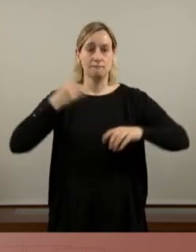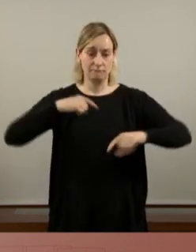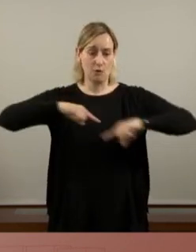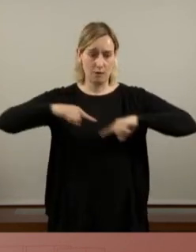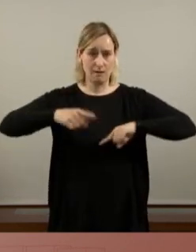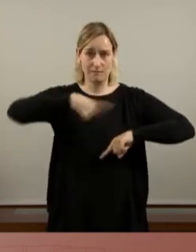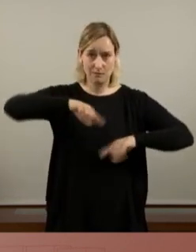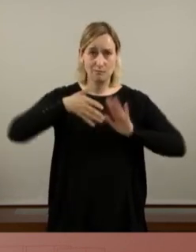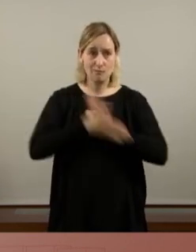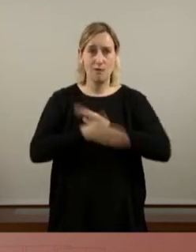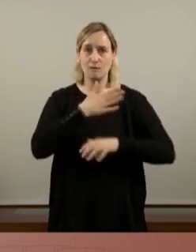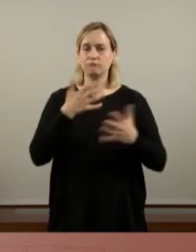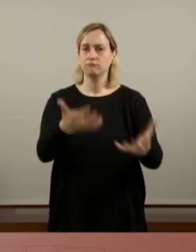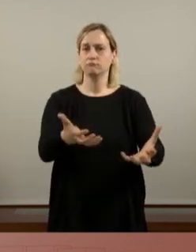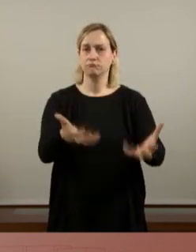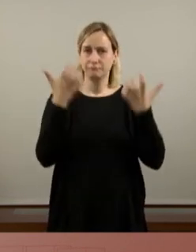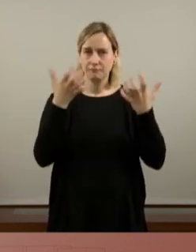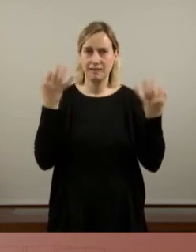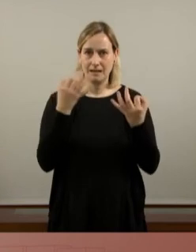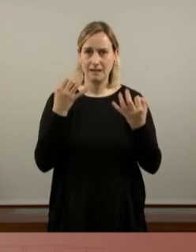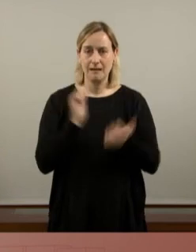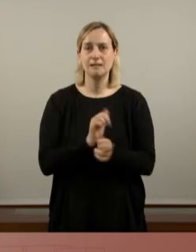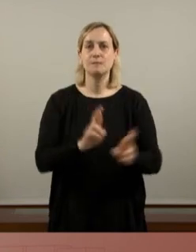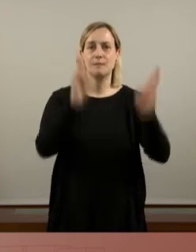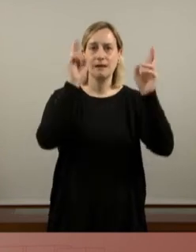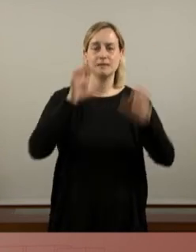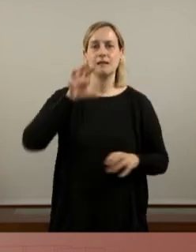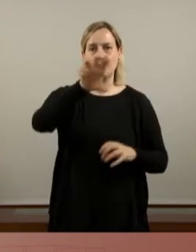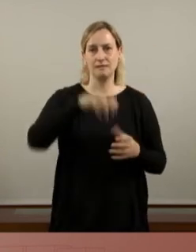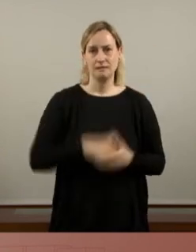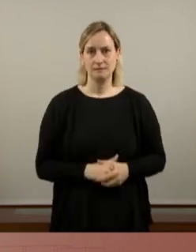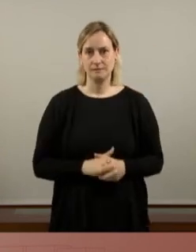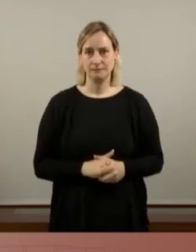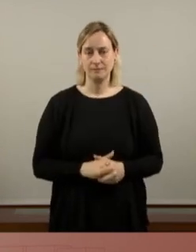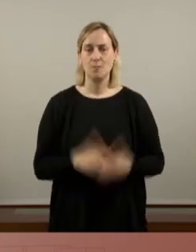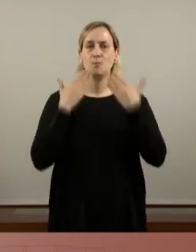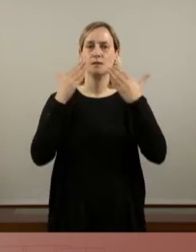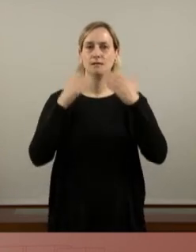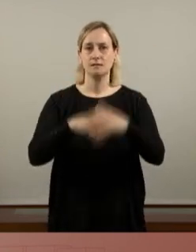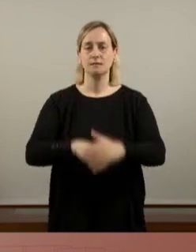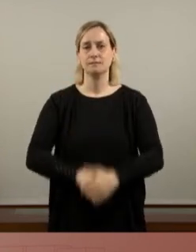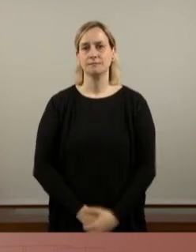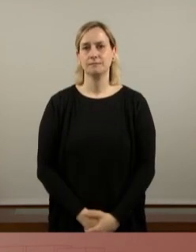perquè guanyi definitivament l'esperança en aquest país. Moltes gràcies.